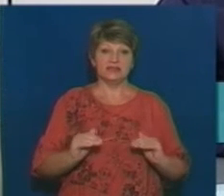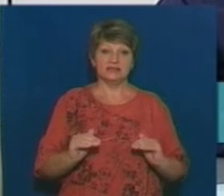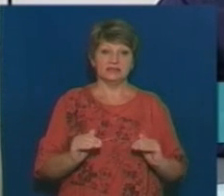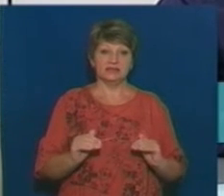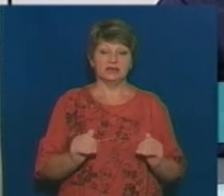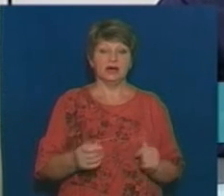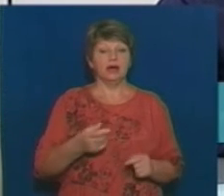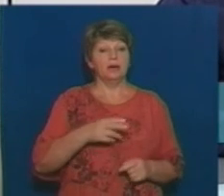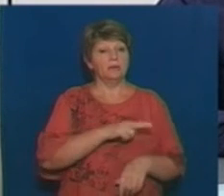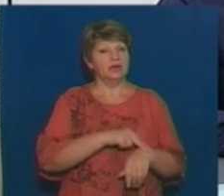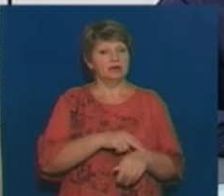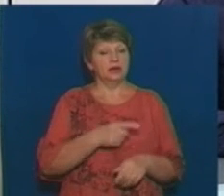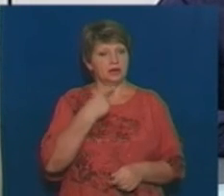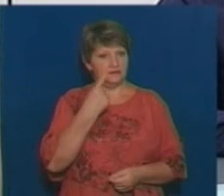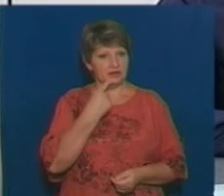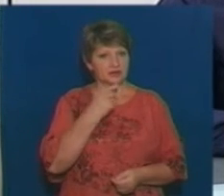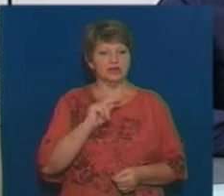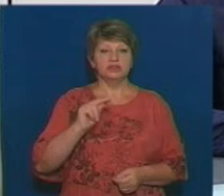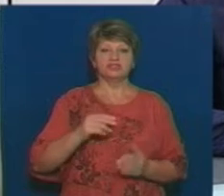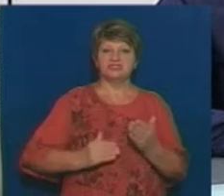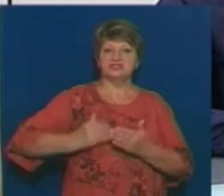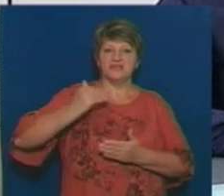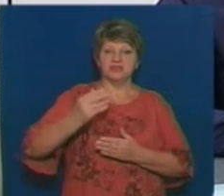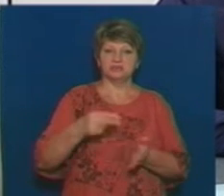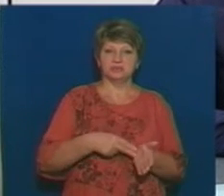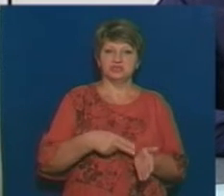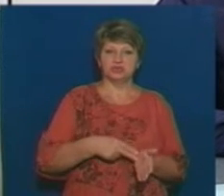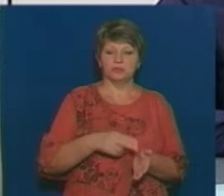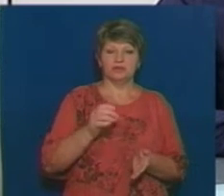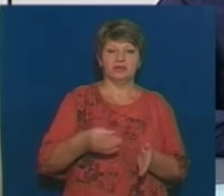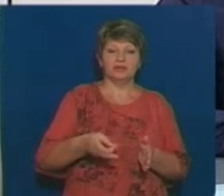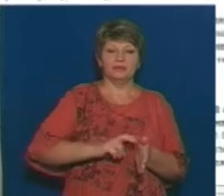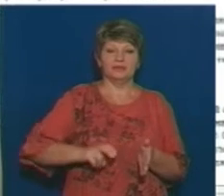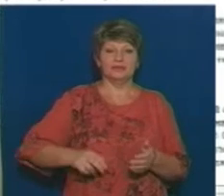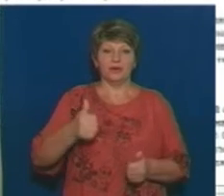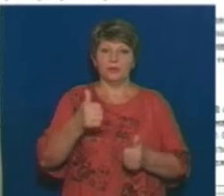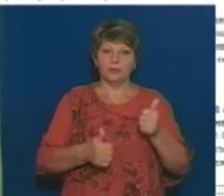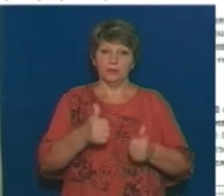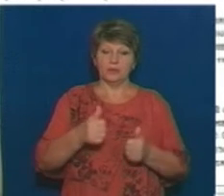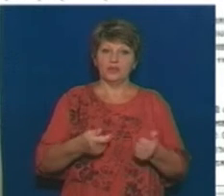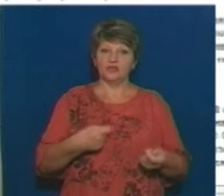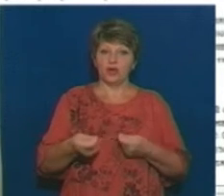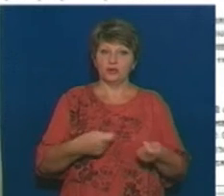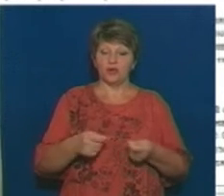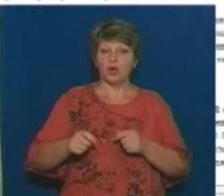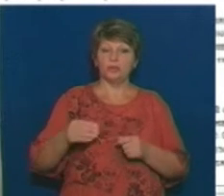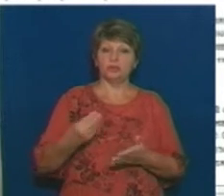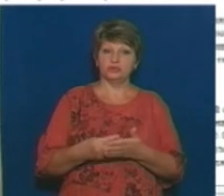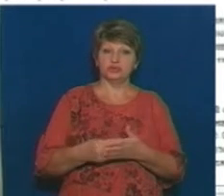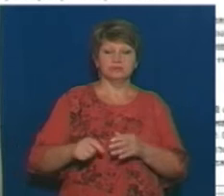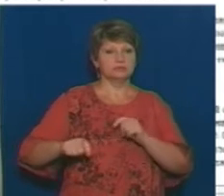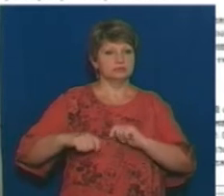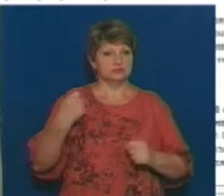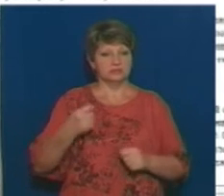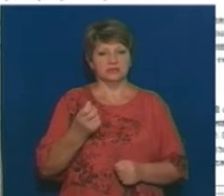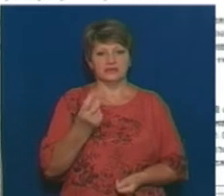садочках. Правоохоронці стверджують, через завищення вартості та уникнення конкуренції на торгах бюджету задано збитків на 12